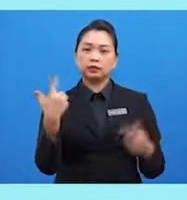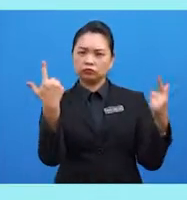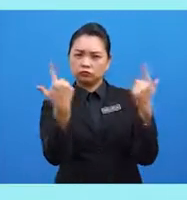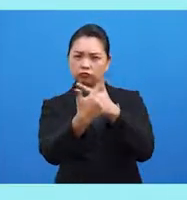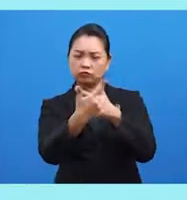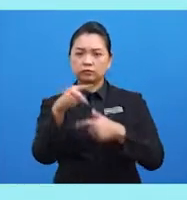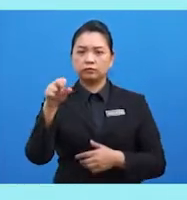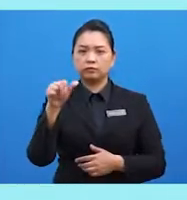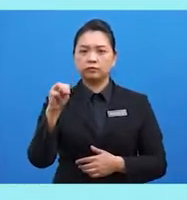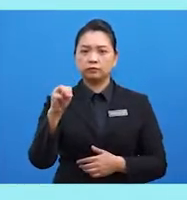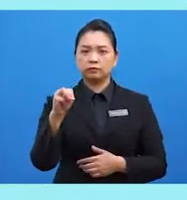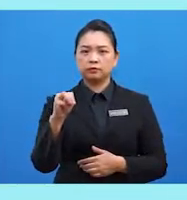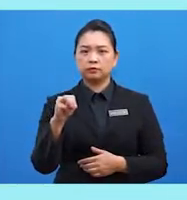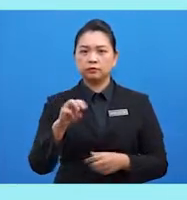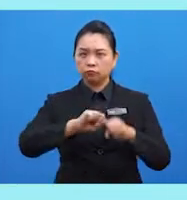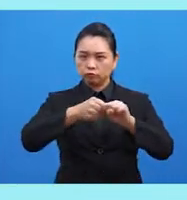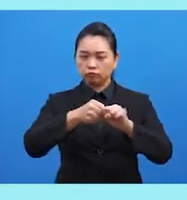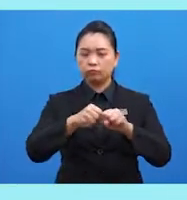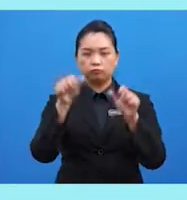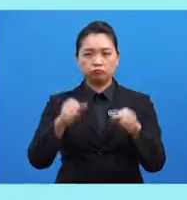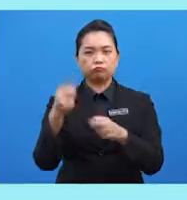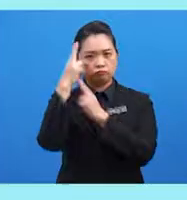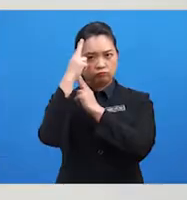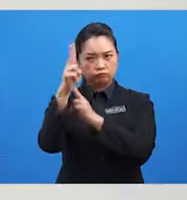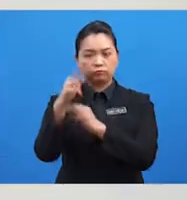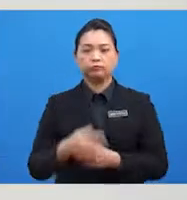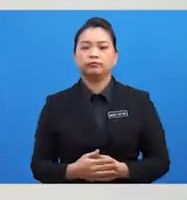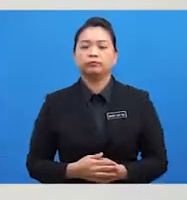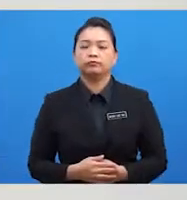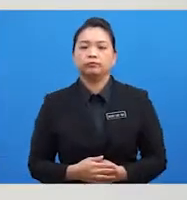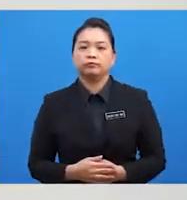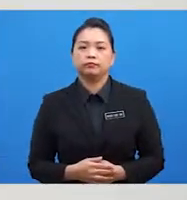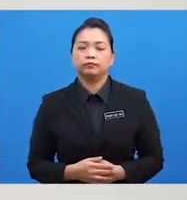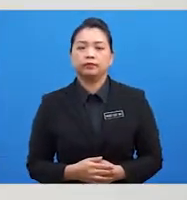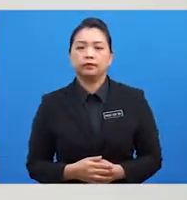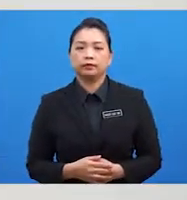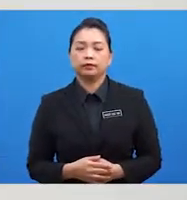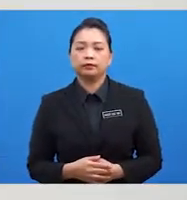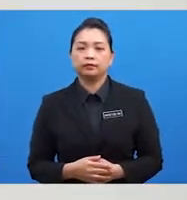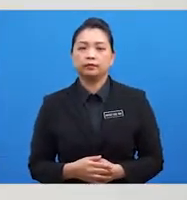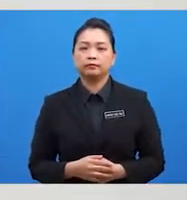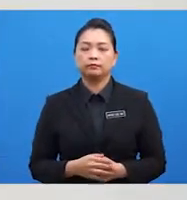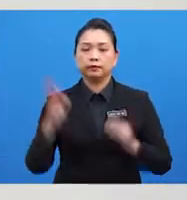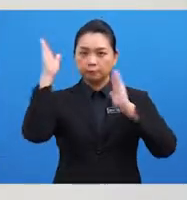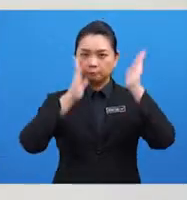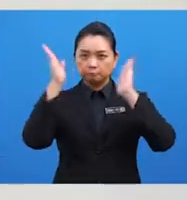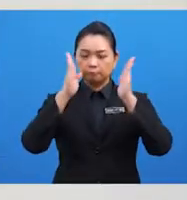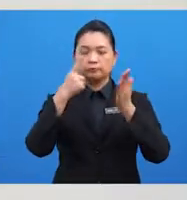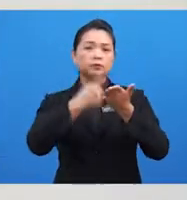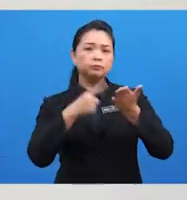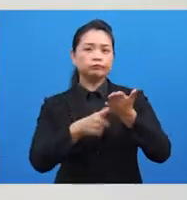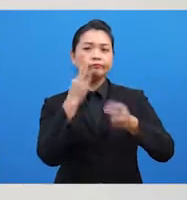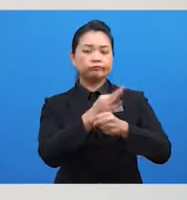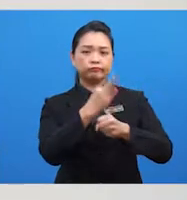supaya pertubuhan ini dihormati. Marilah kita lihat peranan Malaysia di dalam NAM.